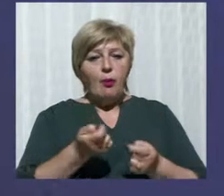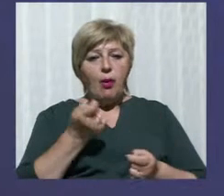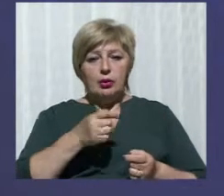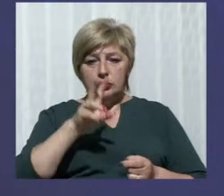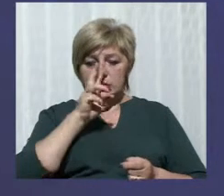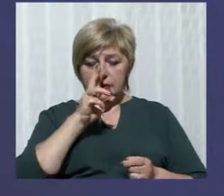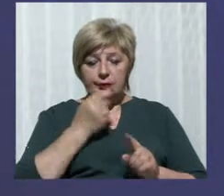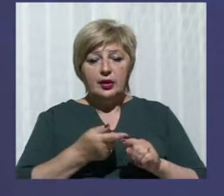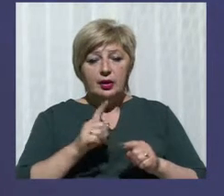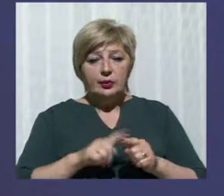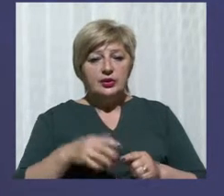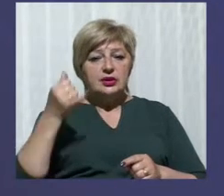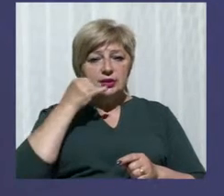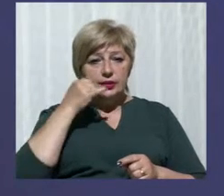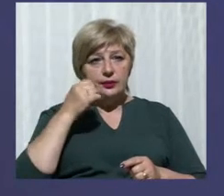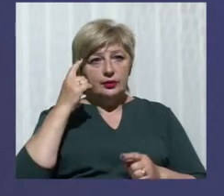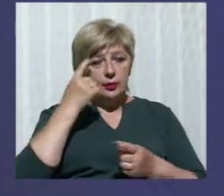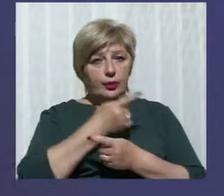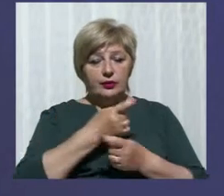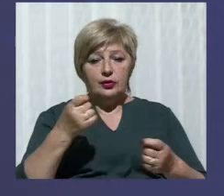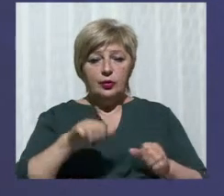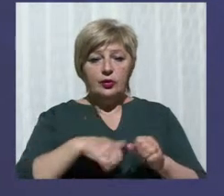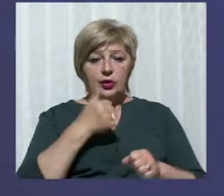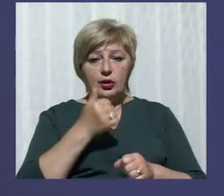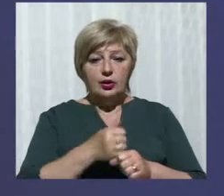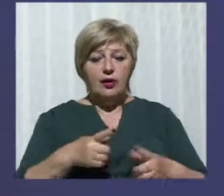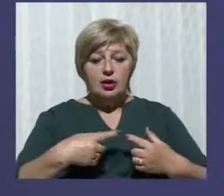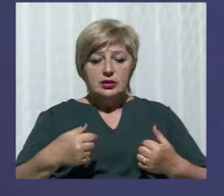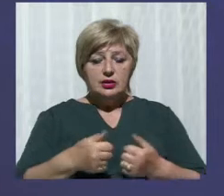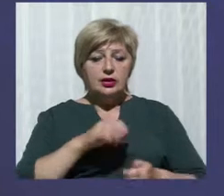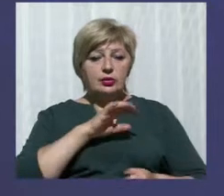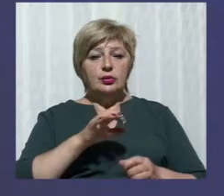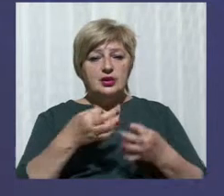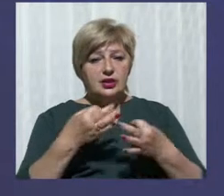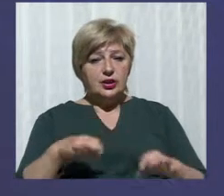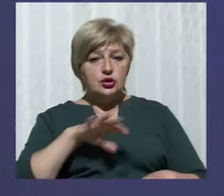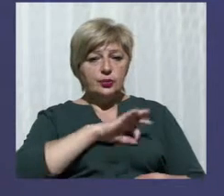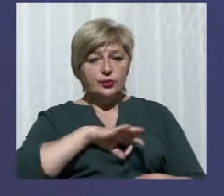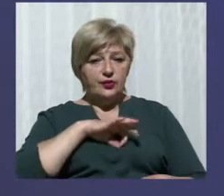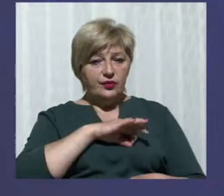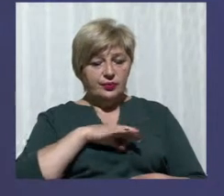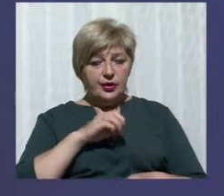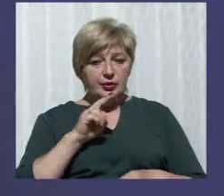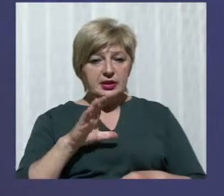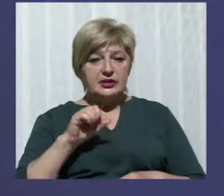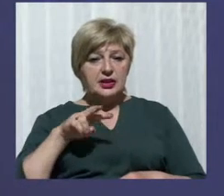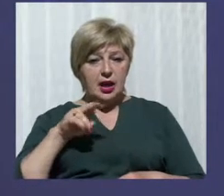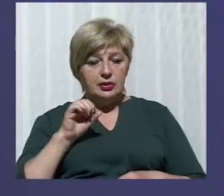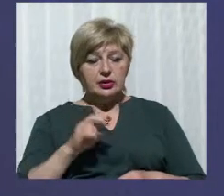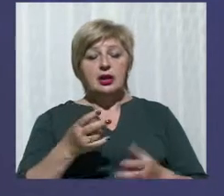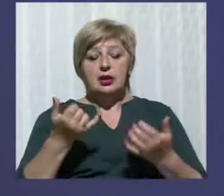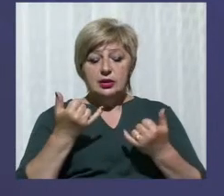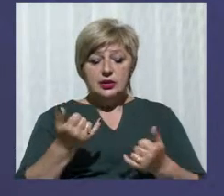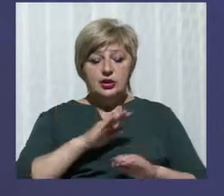телефоном повідомив голова Крилорійського осередку Незалежної профспілки Юрій Самойлов. Він розповів, що наразі під